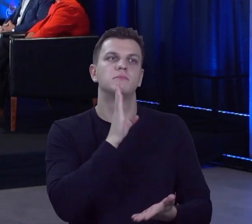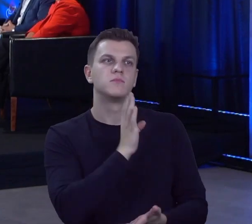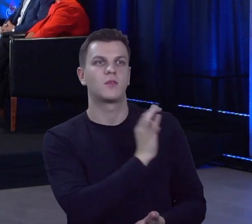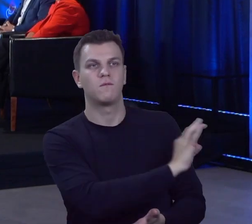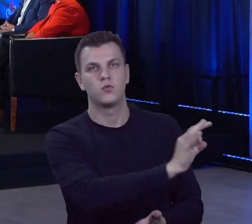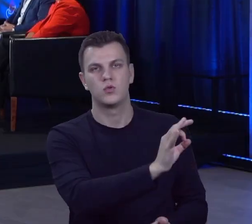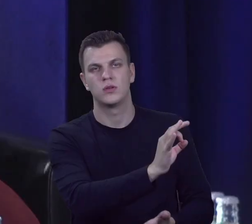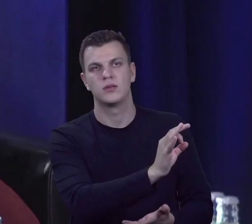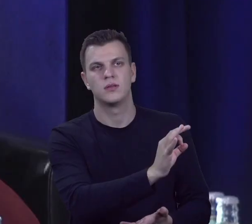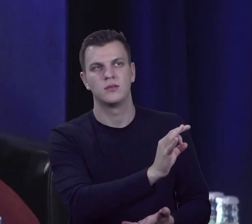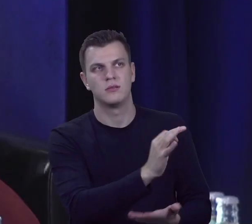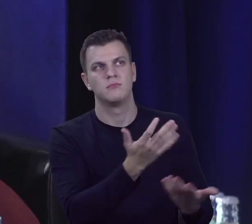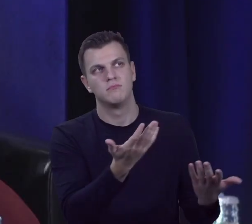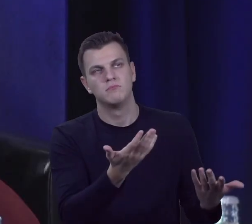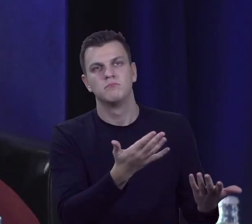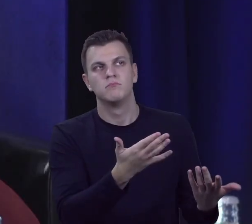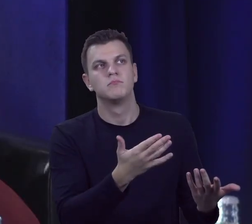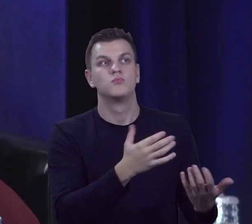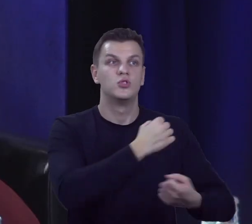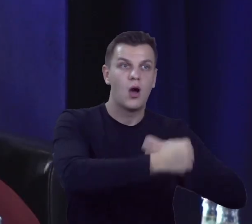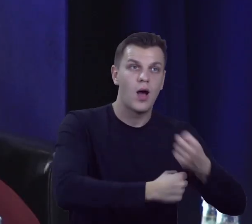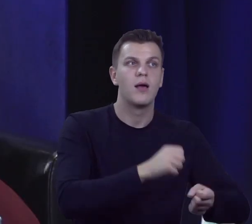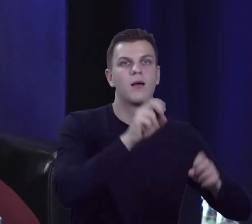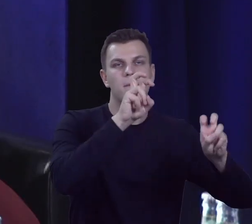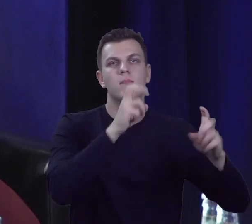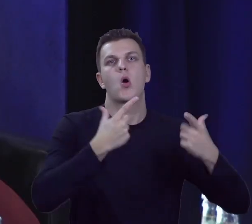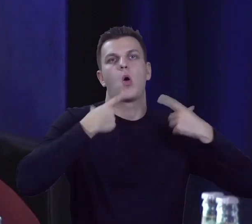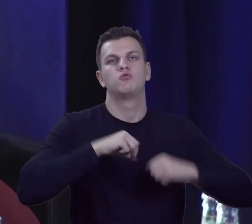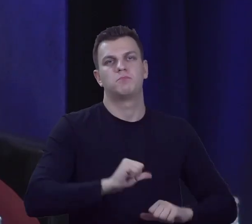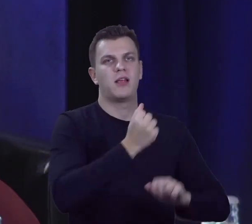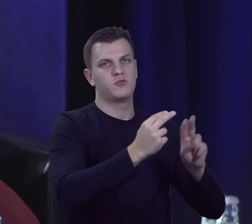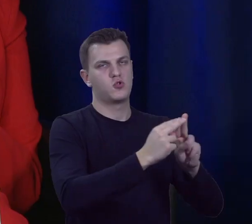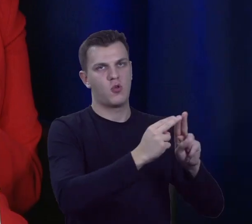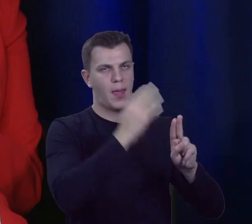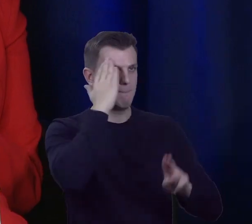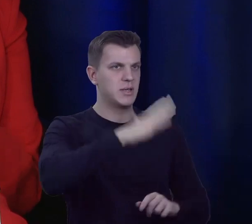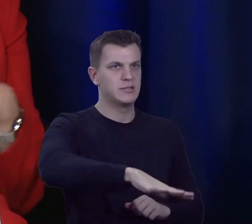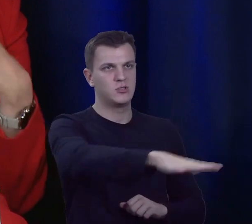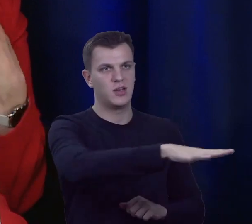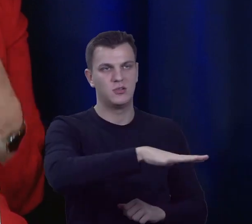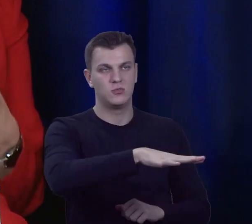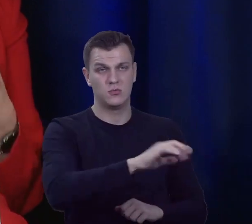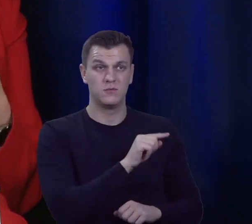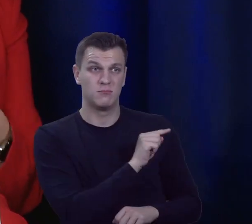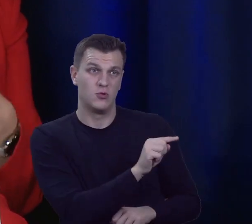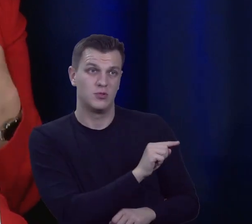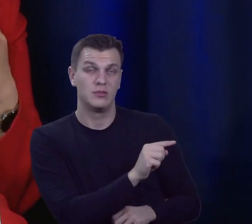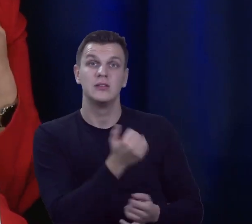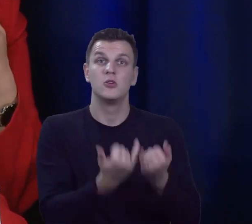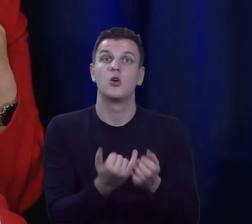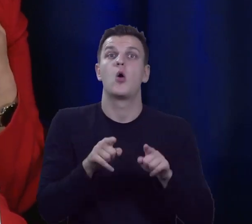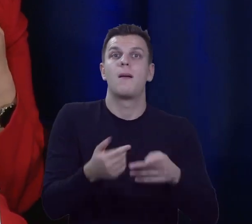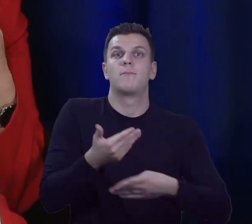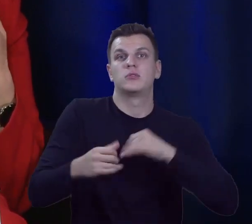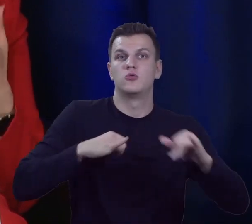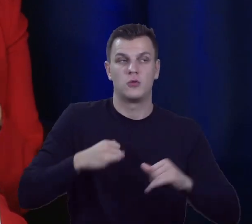osobami pierwszego kontaktu z mieszkańcami. Więc jeżeli dana organizacja pozarządowa działa, chce i ma